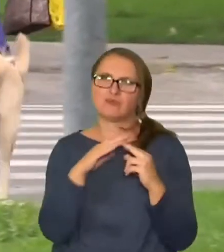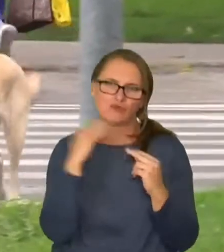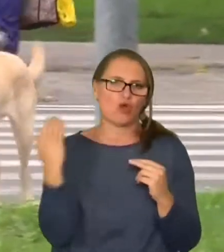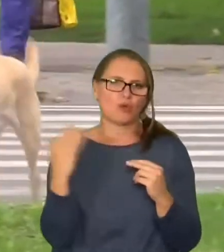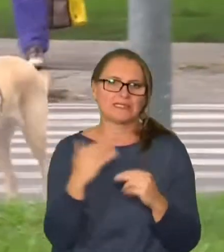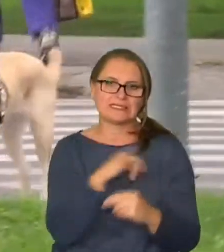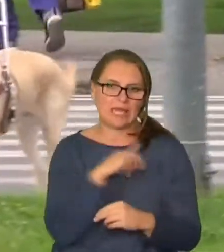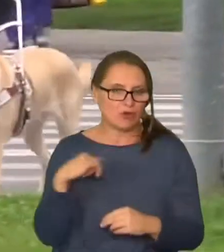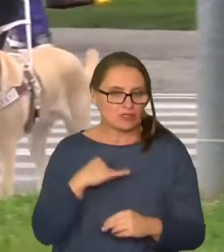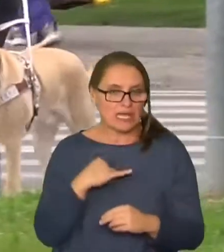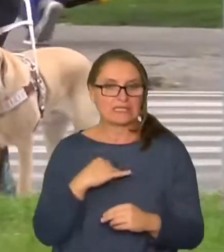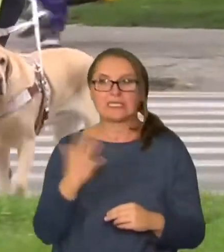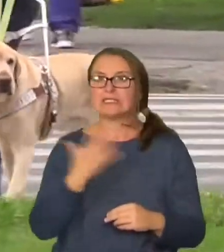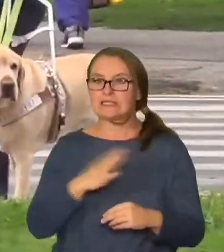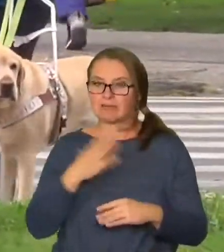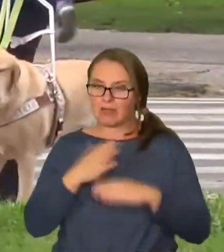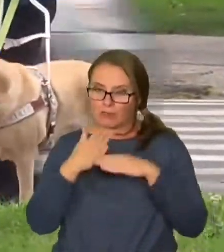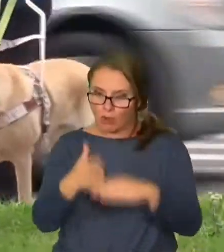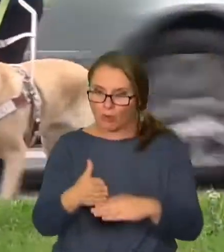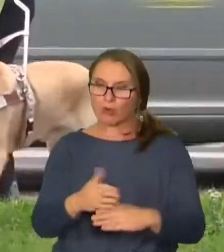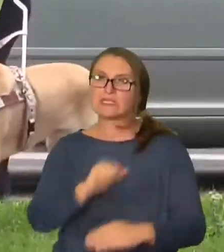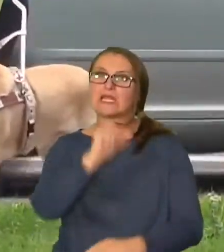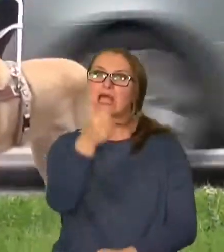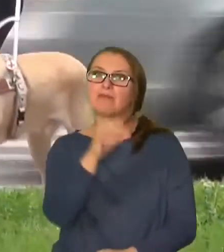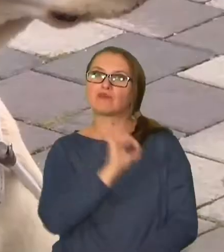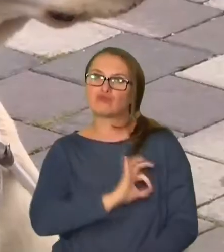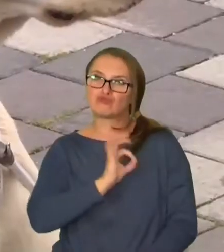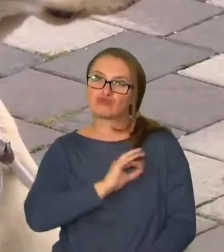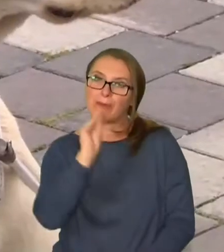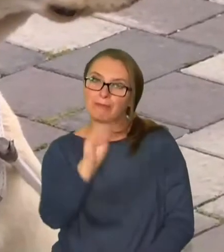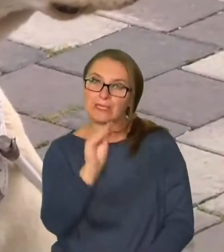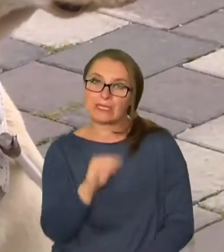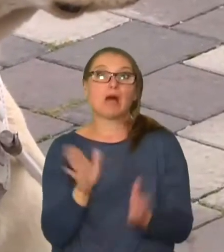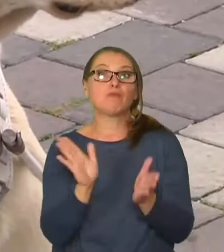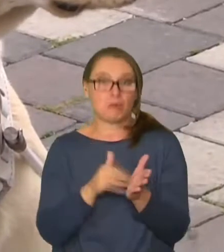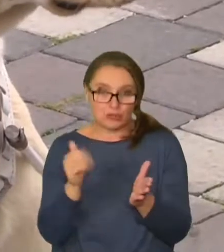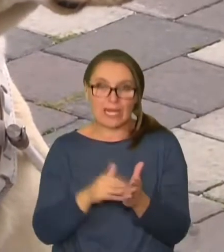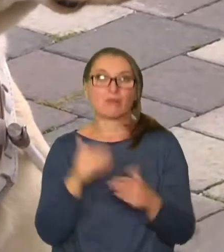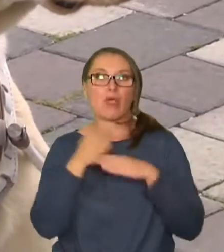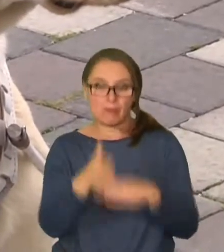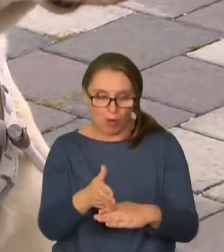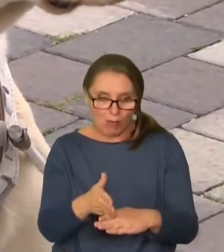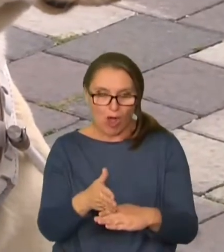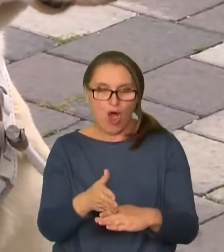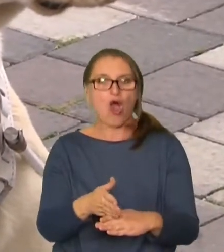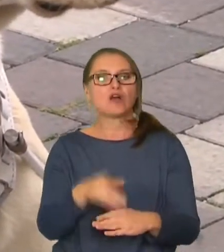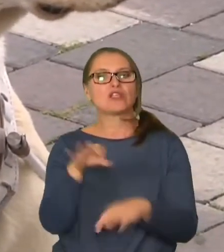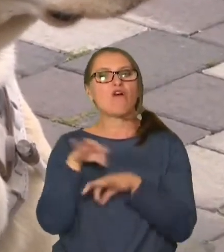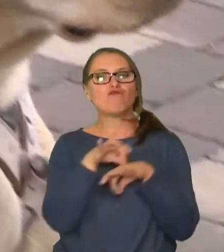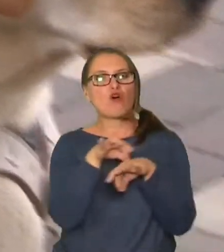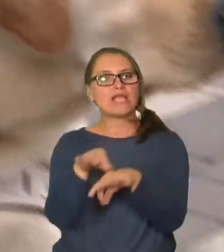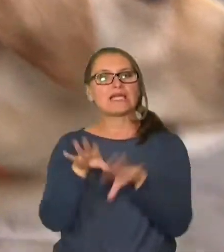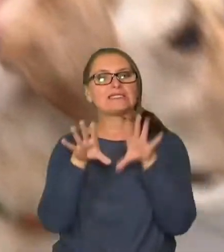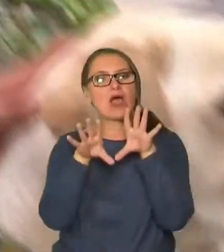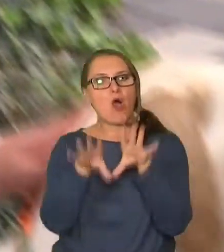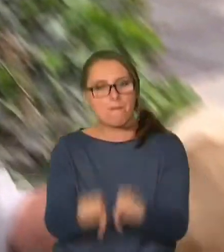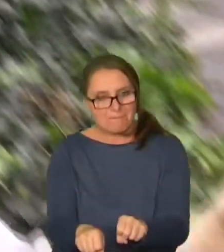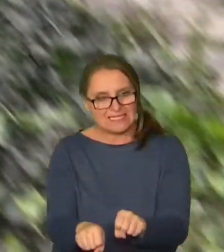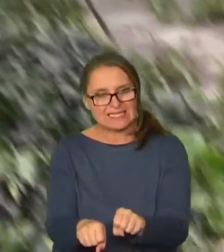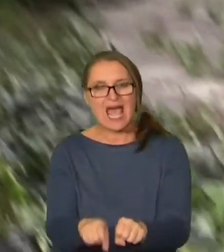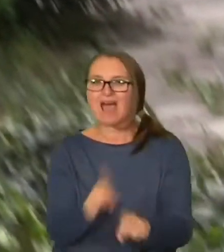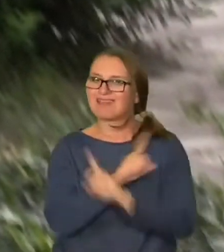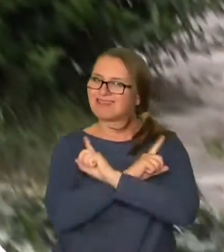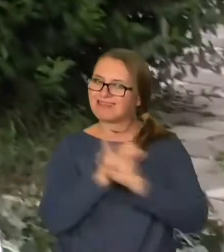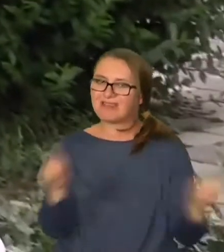Ak im predsa len chceme pomôcť, treba sa ich najprv spýtať, či našu pomoc spotrebujú. Vodiaceho psa by sme však za žiadnych okolností